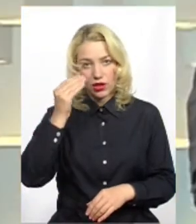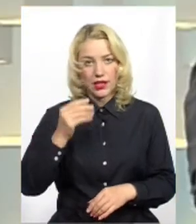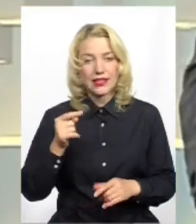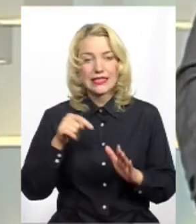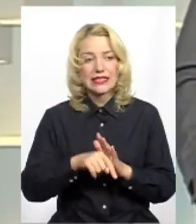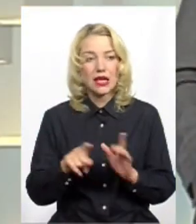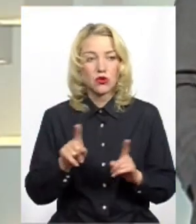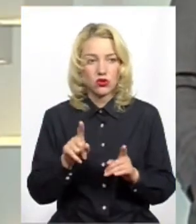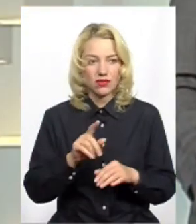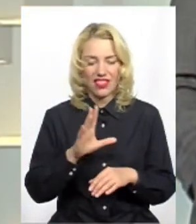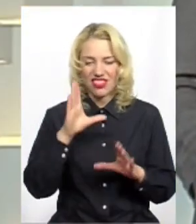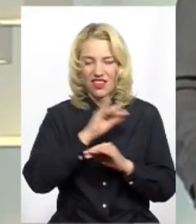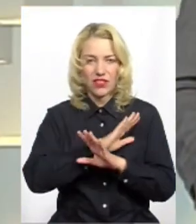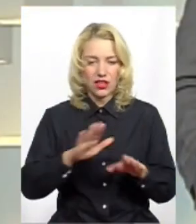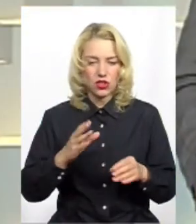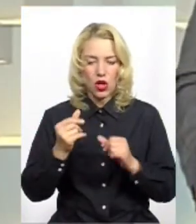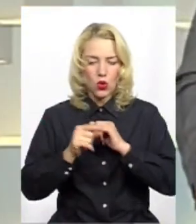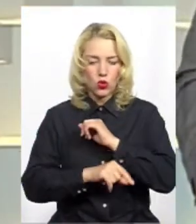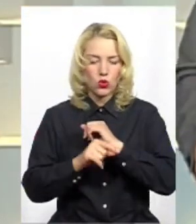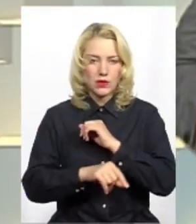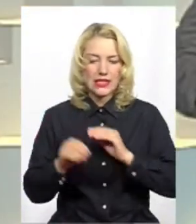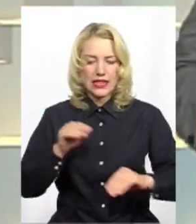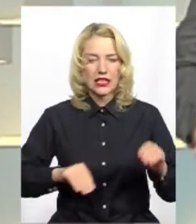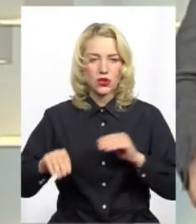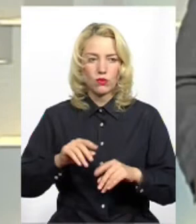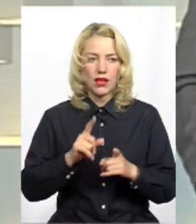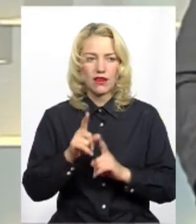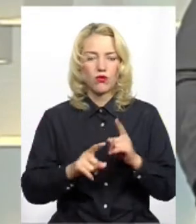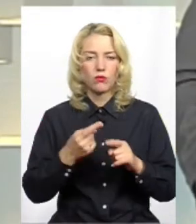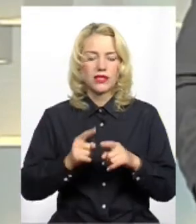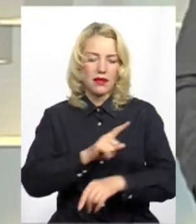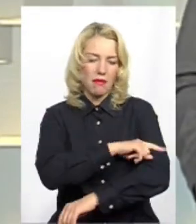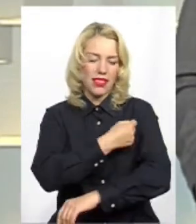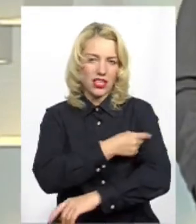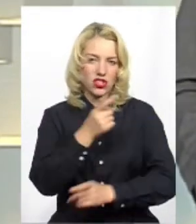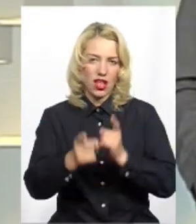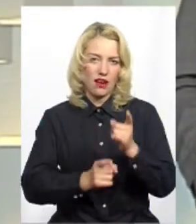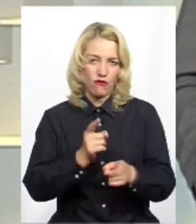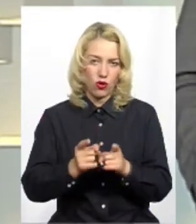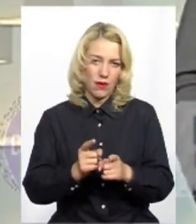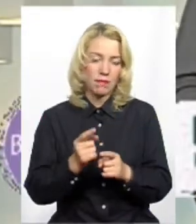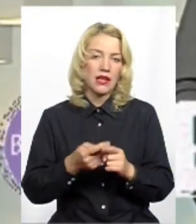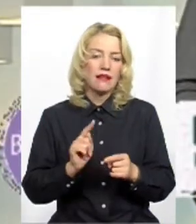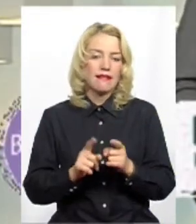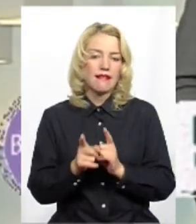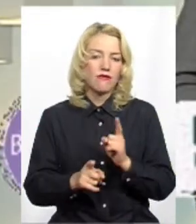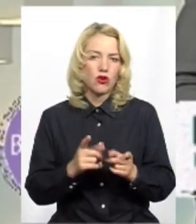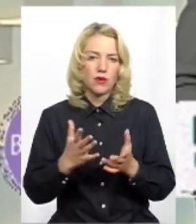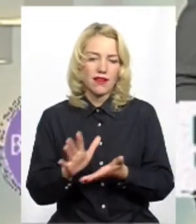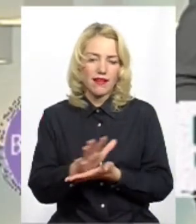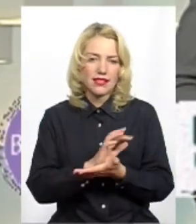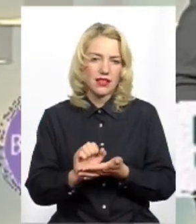не то що невдачна, а сама корупційна складова, реформа, це медична реформа. Реформа, яка просто